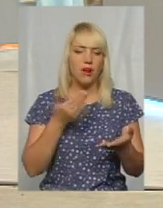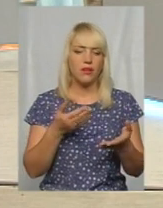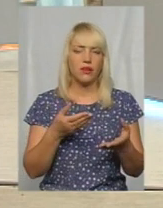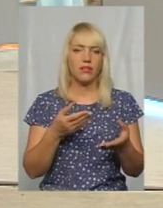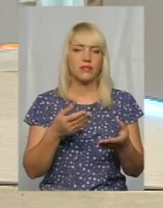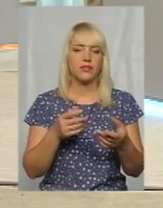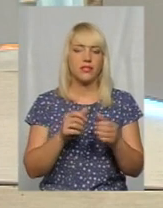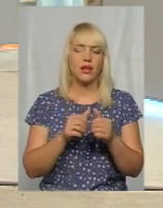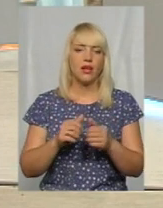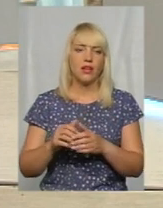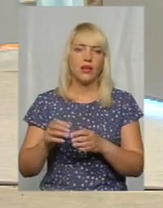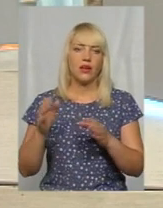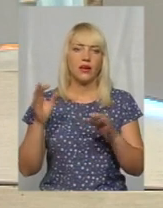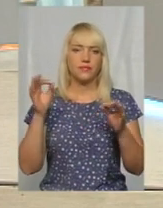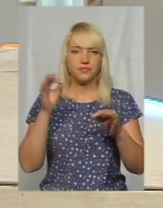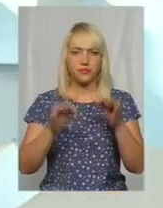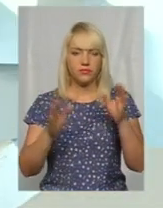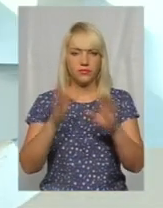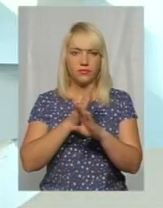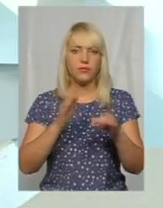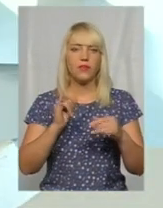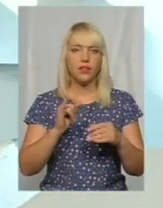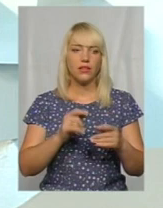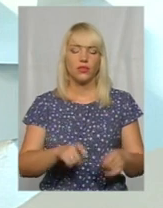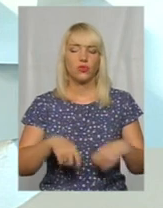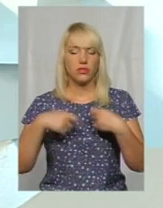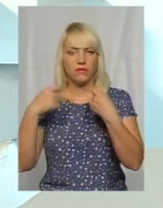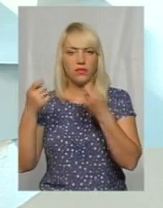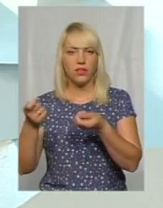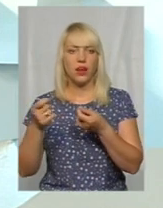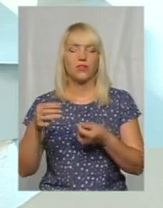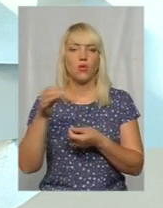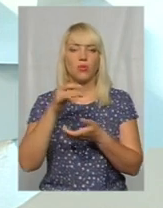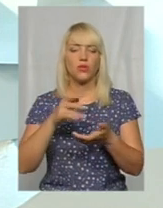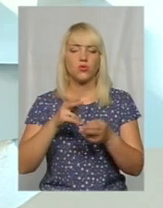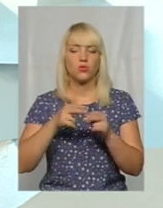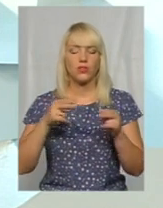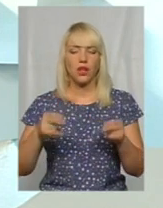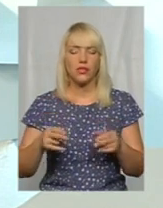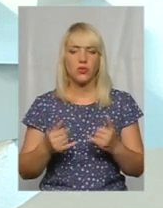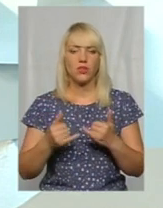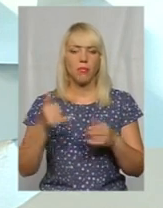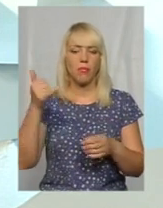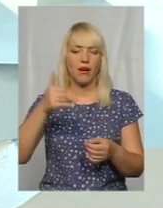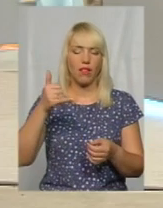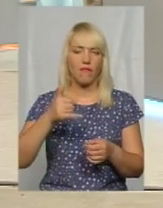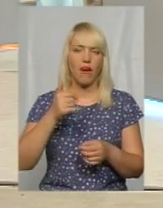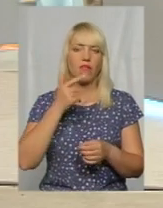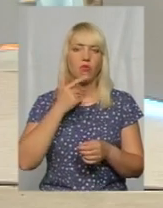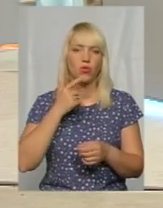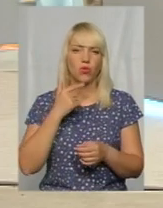оточуючим середовищем і доставляється в областу станції переливання крові для подальшої переробки і використання.